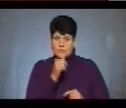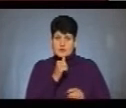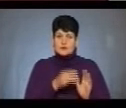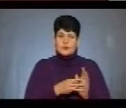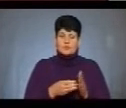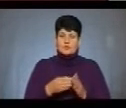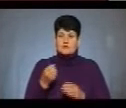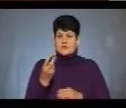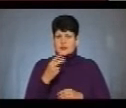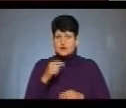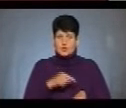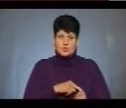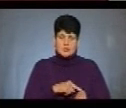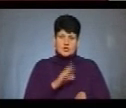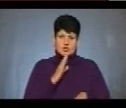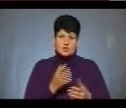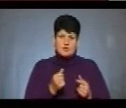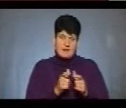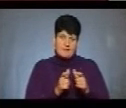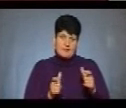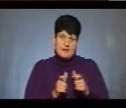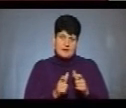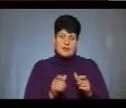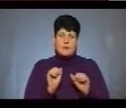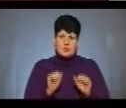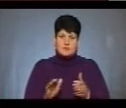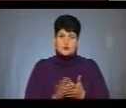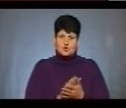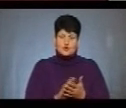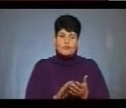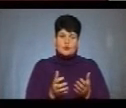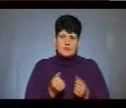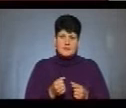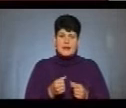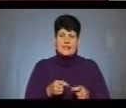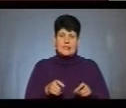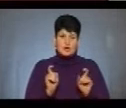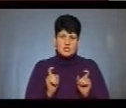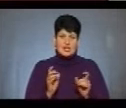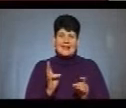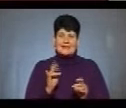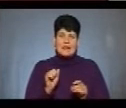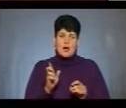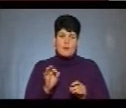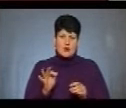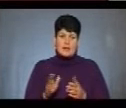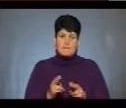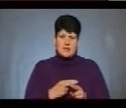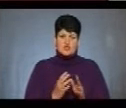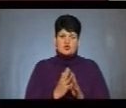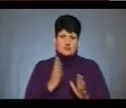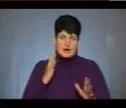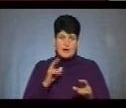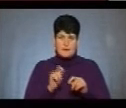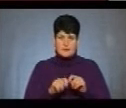до 12 години жінки отримували флайери, за якими могли безкоштовно отримати гінекологічні набори для огляду та без черги обстежитися у